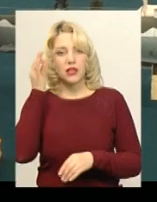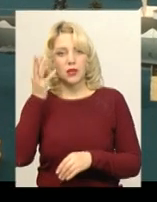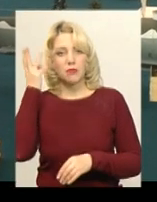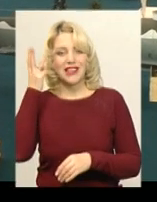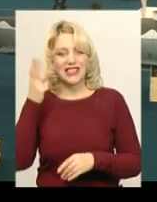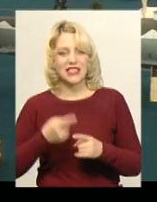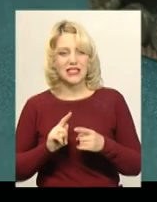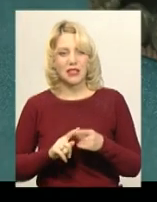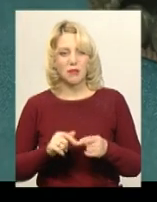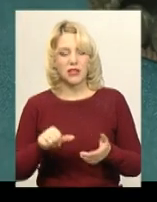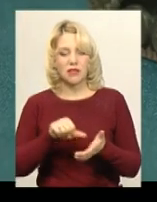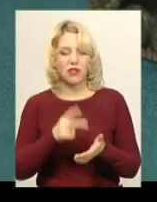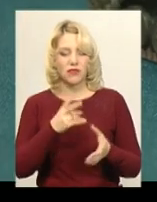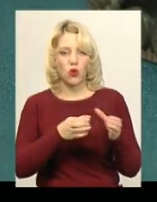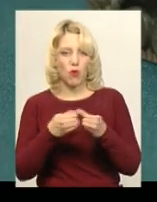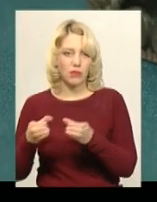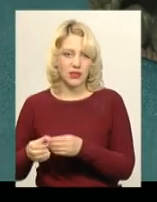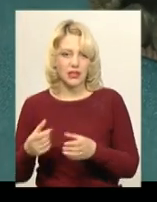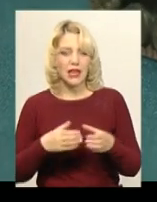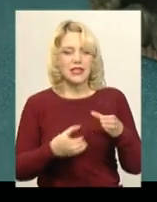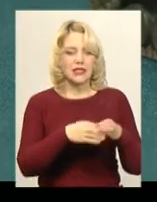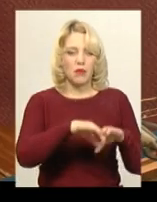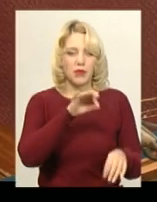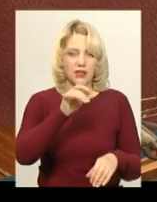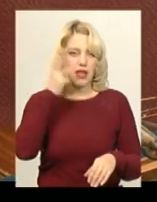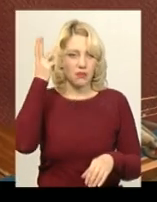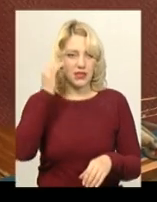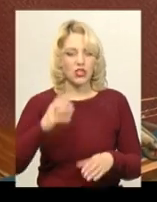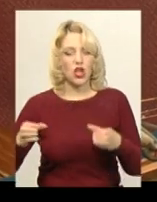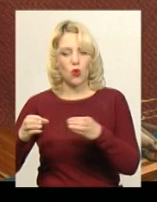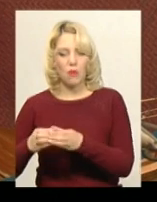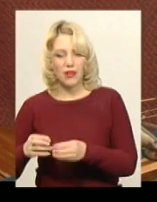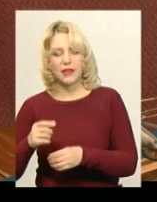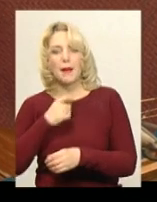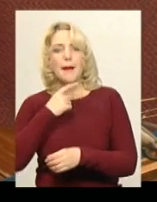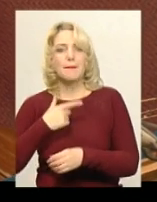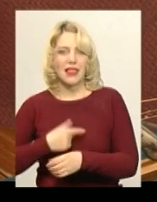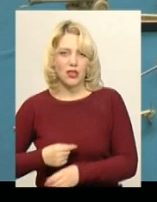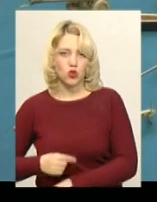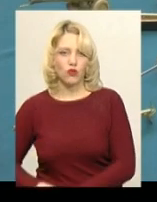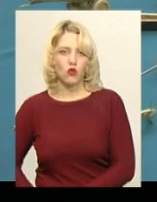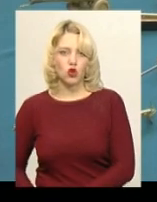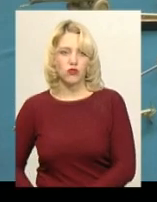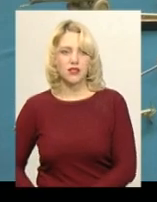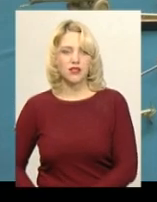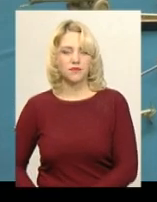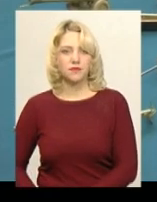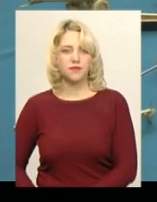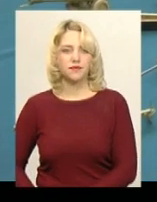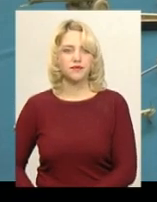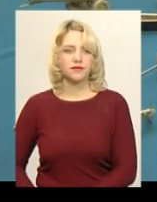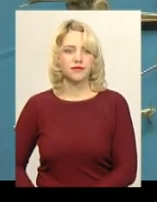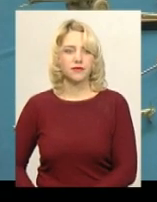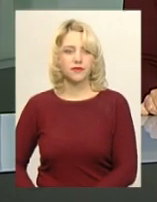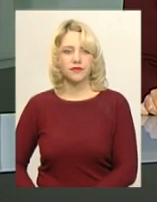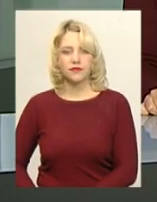Хмельницьку вулиць представляють дві команди – збірна Хмельниччини та команда обласного плацу творчості дітей та юнацтва. Світлана Поровок, Іван Мовчан, Новини, Поділя, Центр.